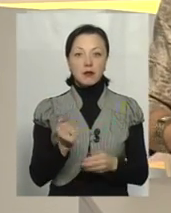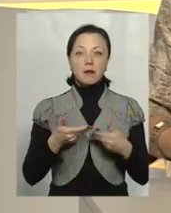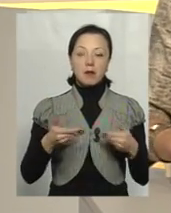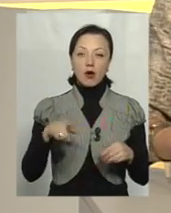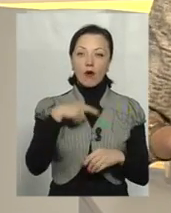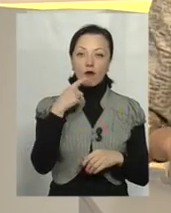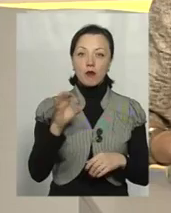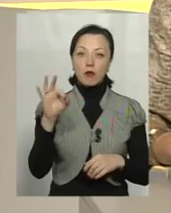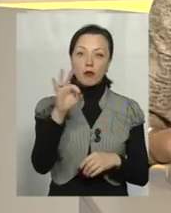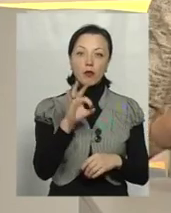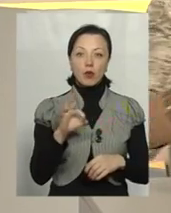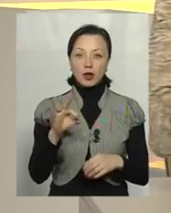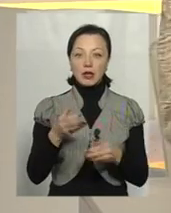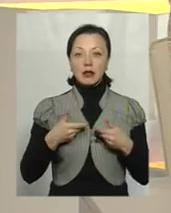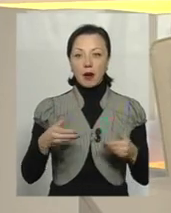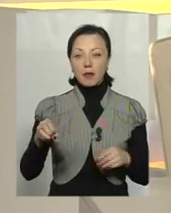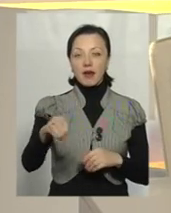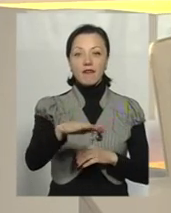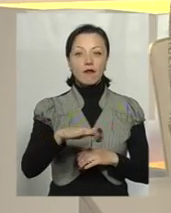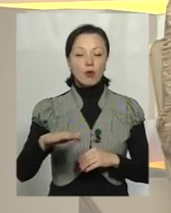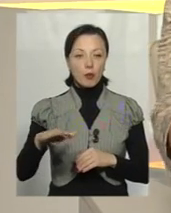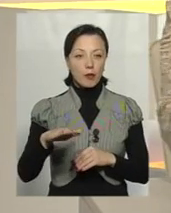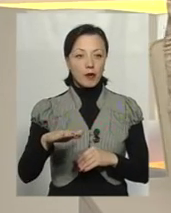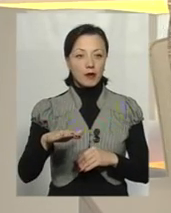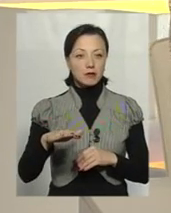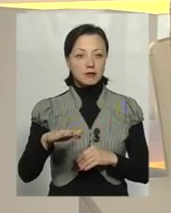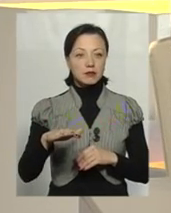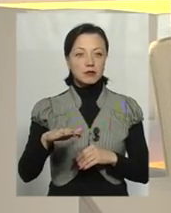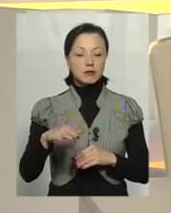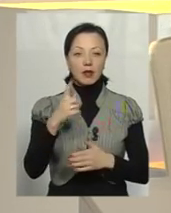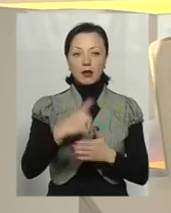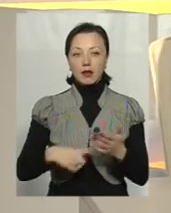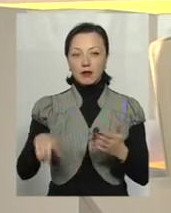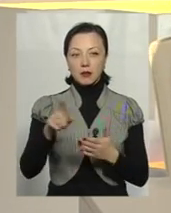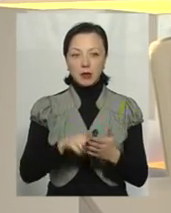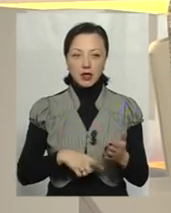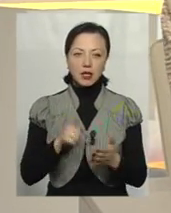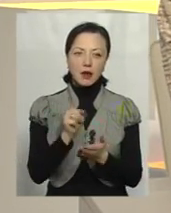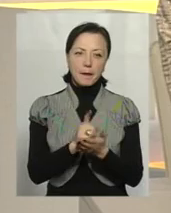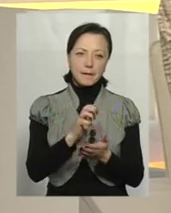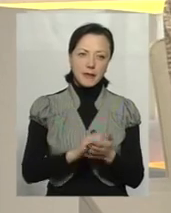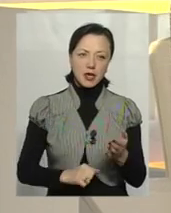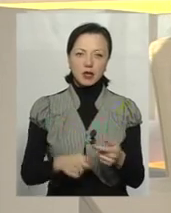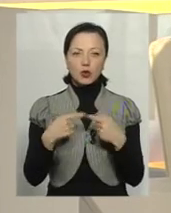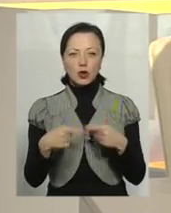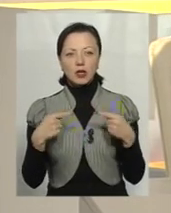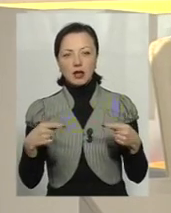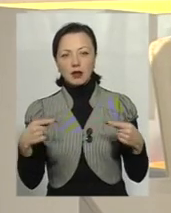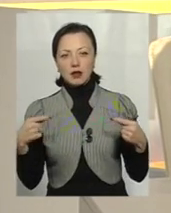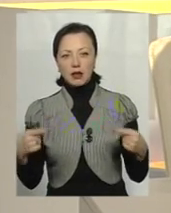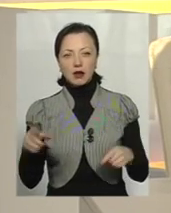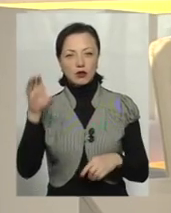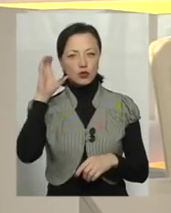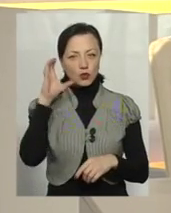говоримо про те, що нам Європа відмінила мито. так далі. Ми чуємо це все з екрання в